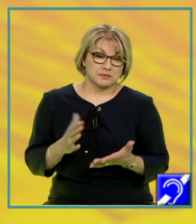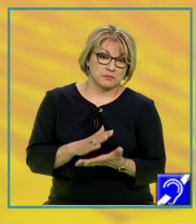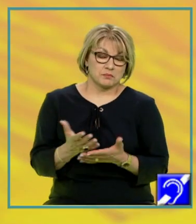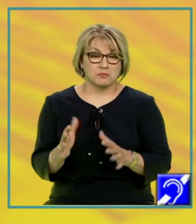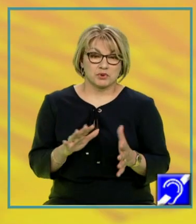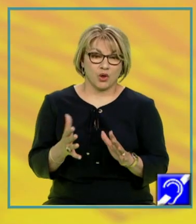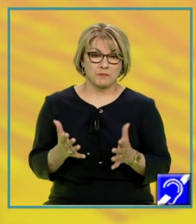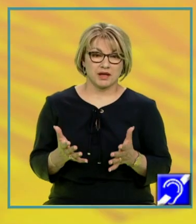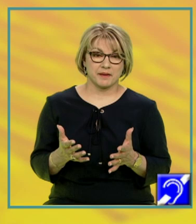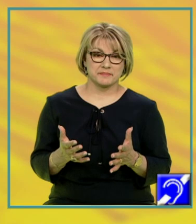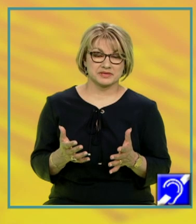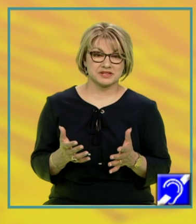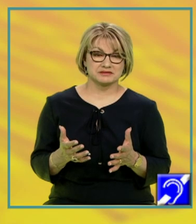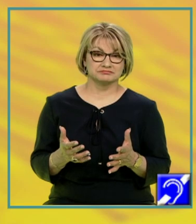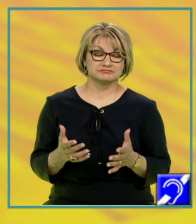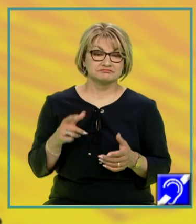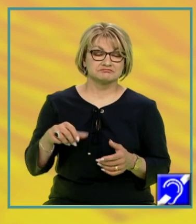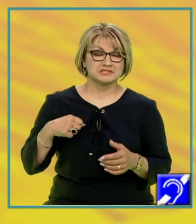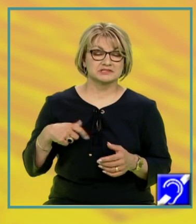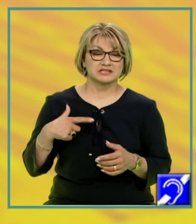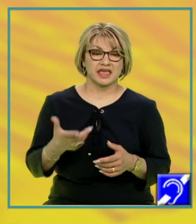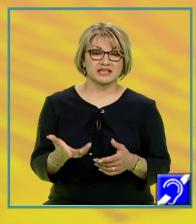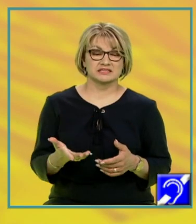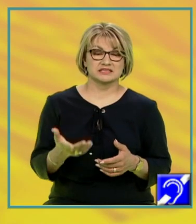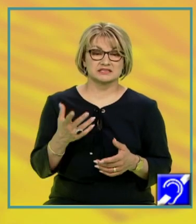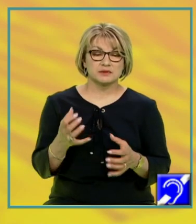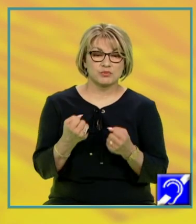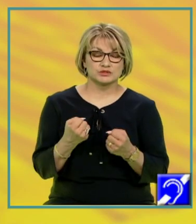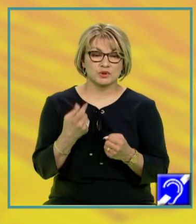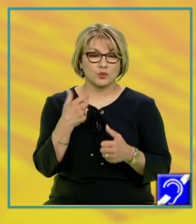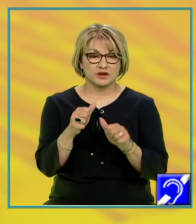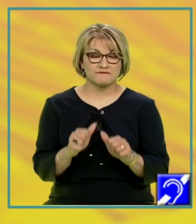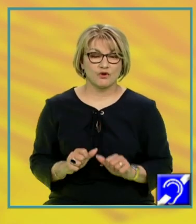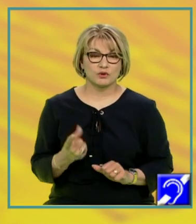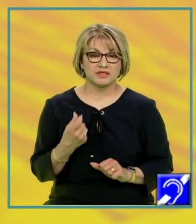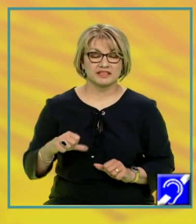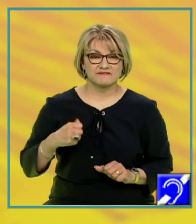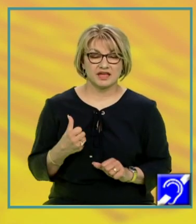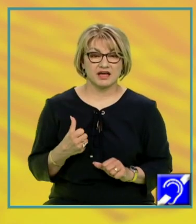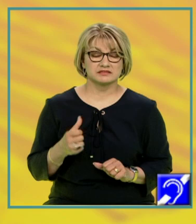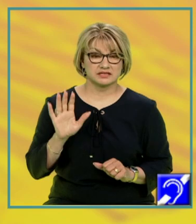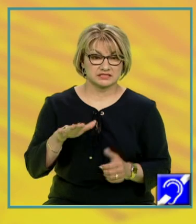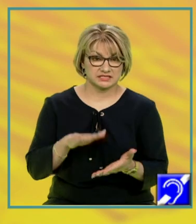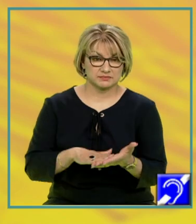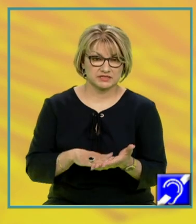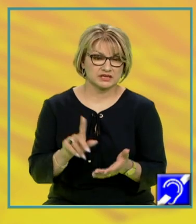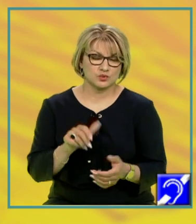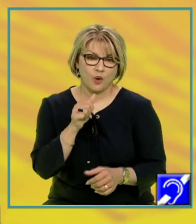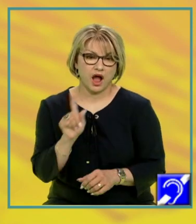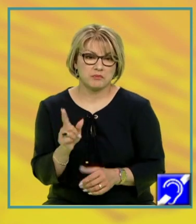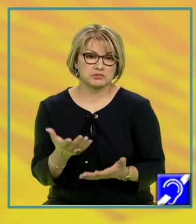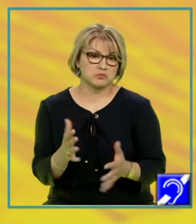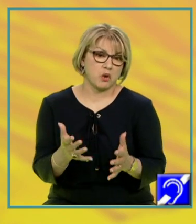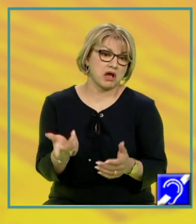chiar să existe posibilitatea vreunei forme de viață care să se bazeze nu pe apă, ci pe